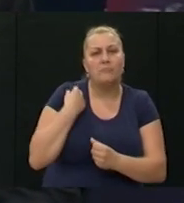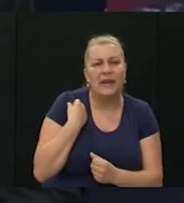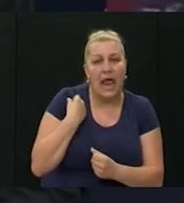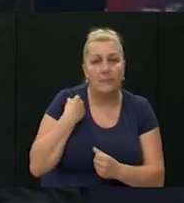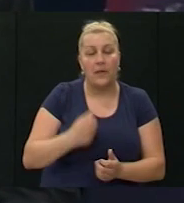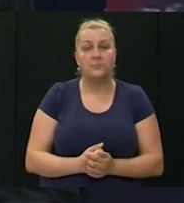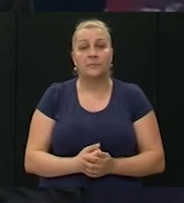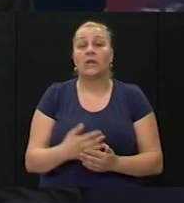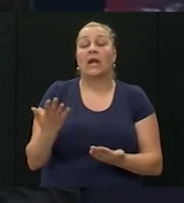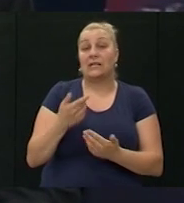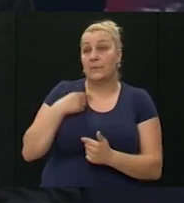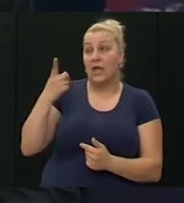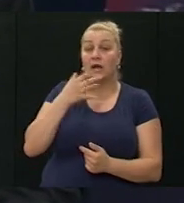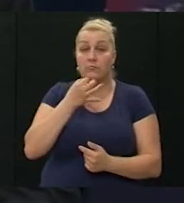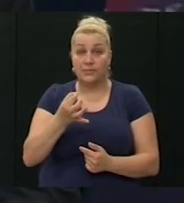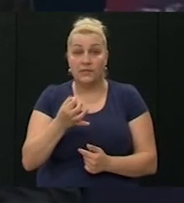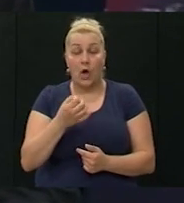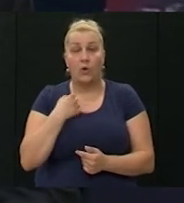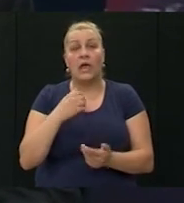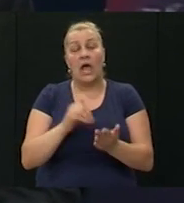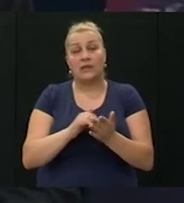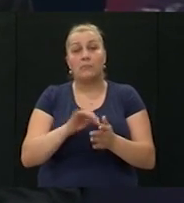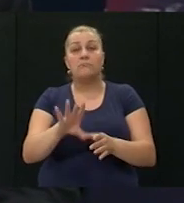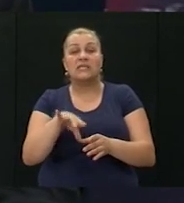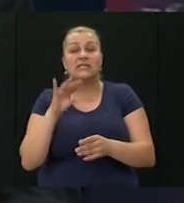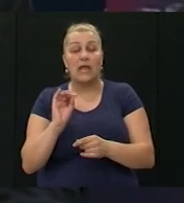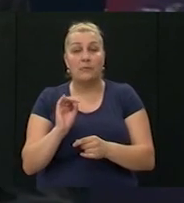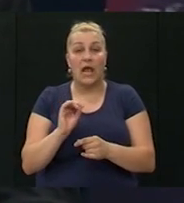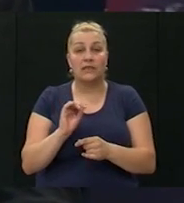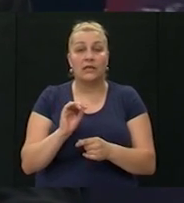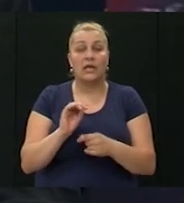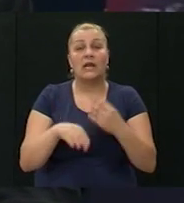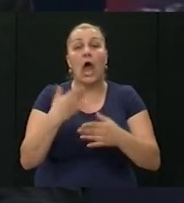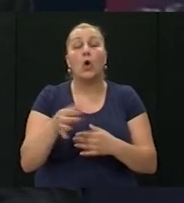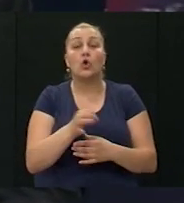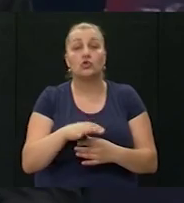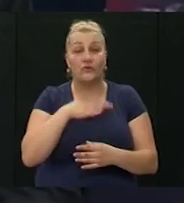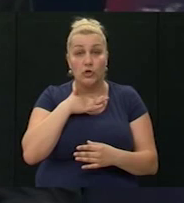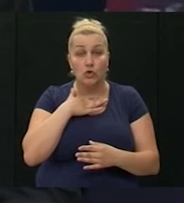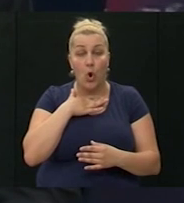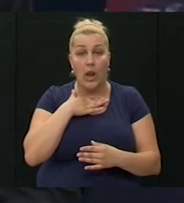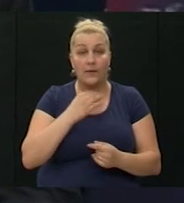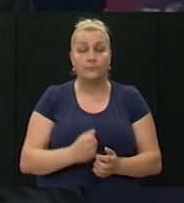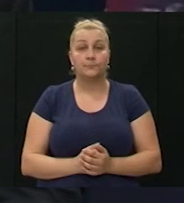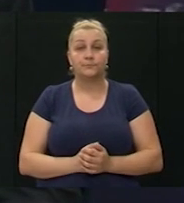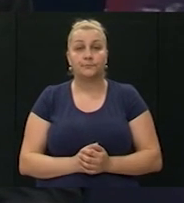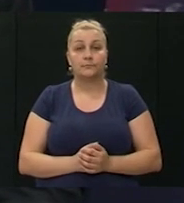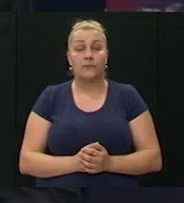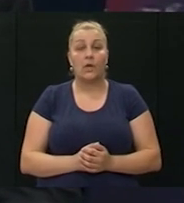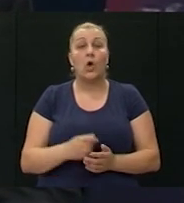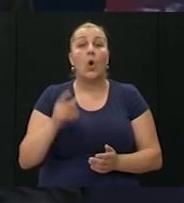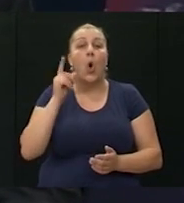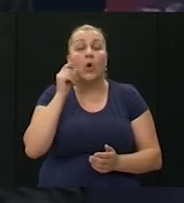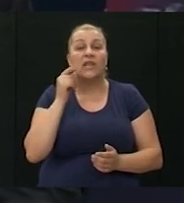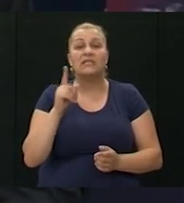I kad sam ja pitao da bi trebao izabrati opredijelice nakon osnovne škole, a